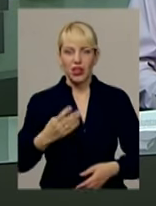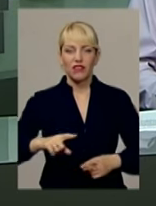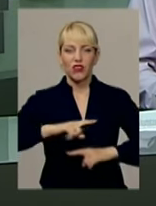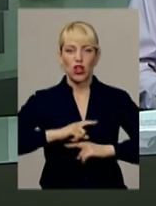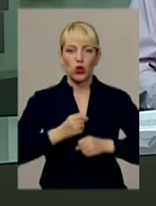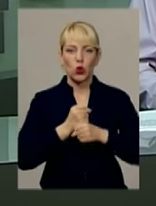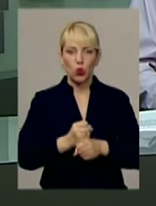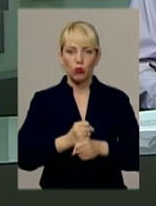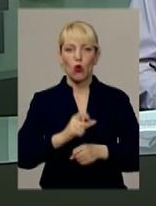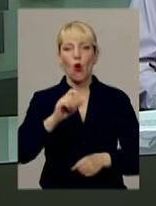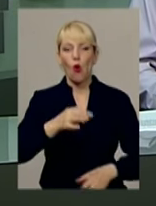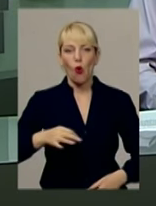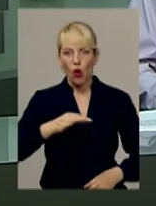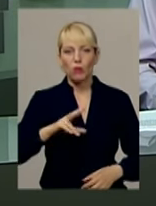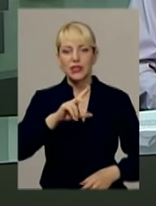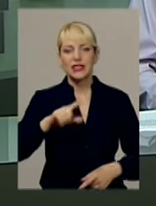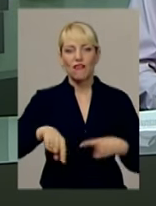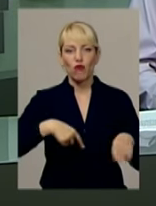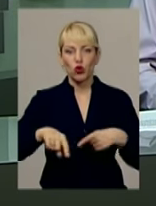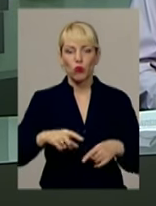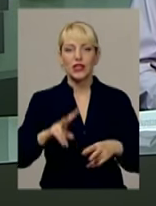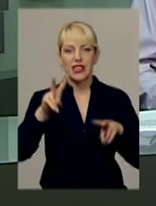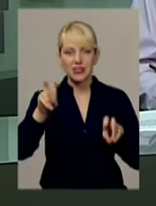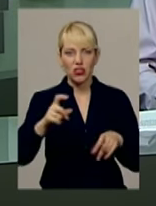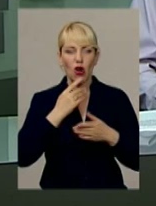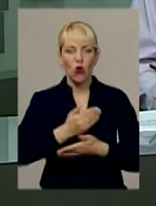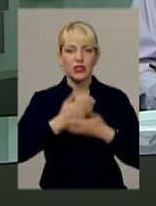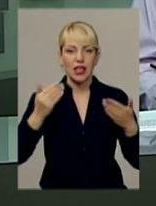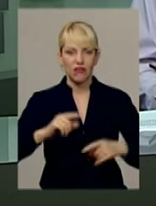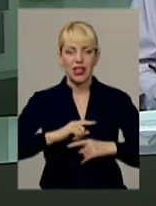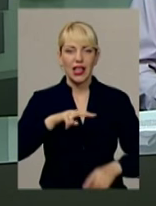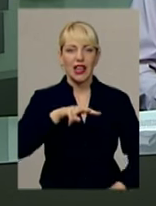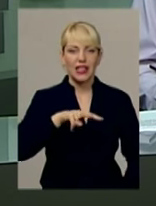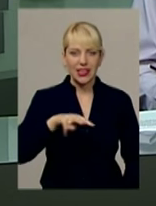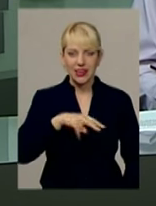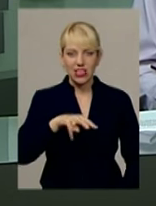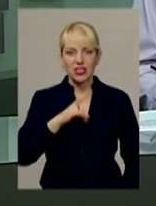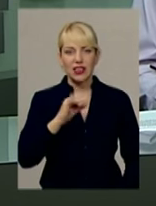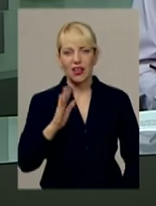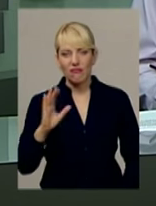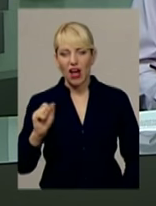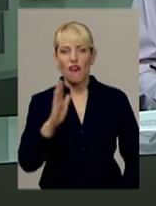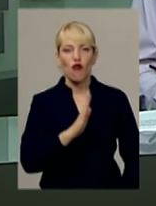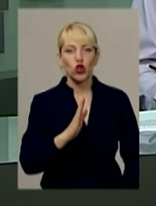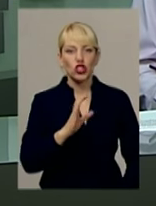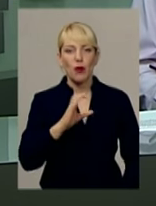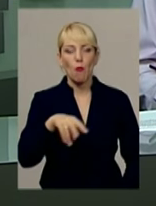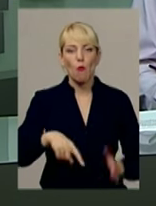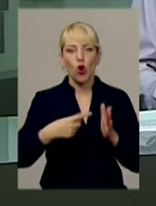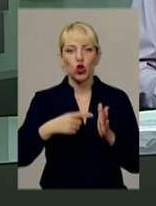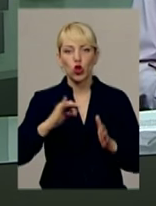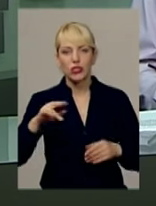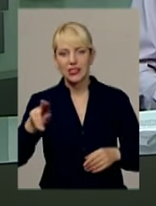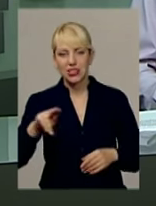Кубка області з футболу. За звання останнього чвертьфіналіста змагались Летичівська Нива та Волочиський Моторсіч. Матч у Летичеві був